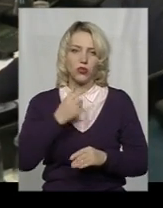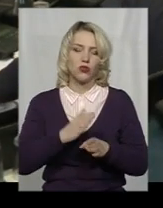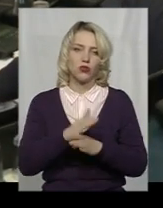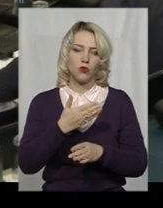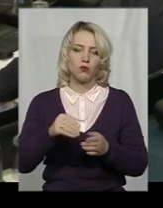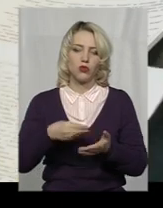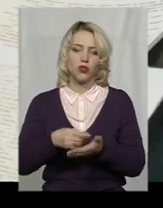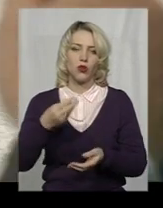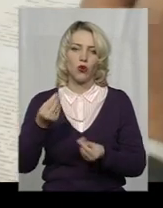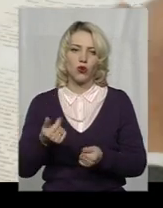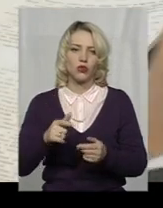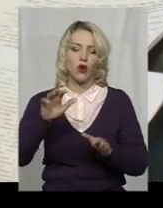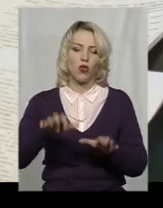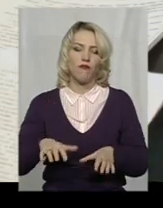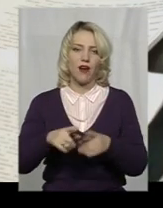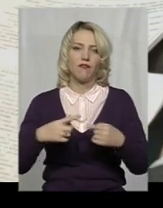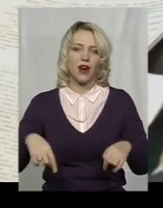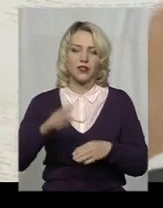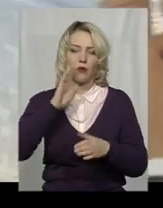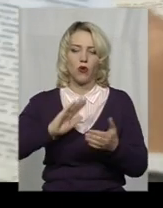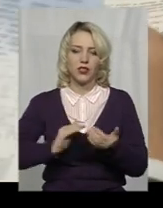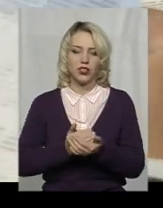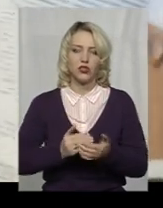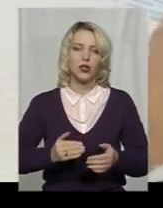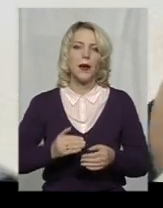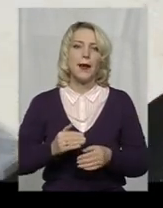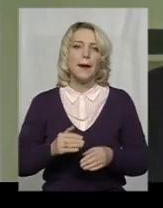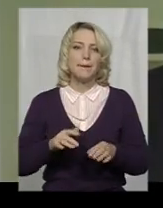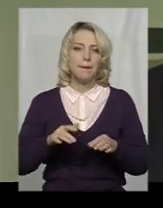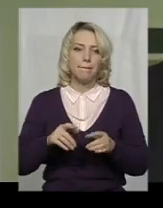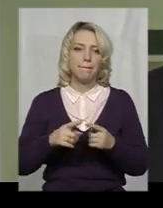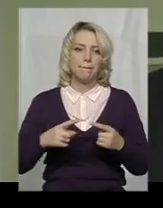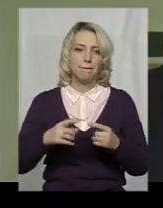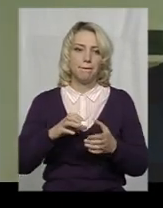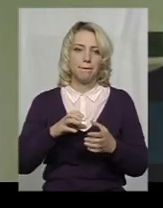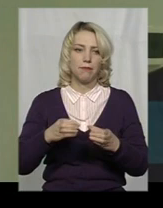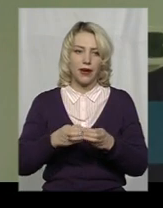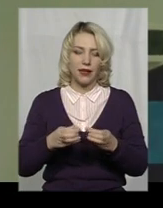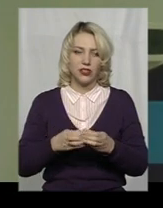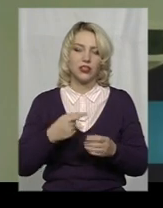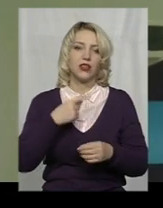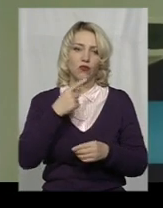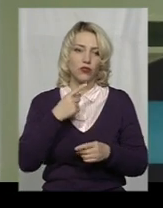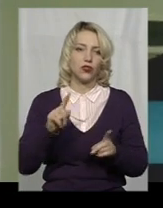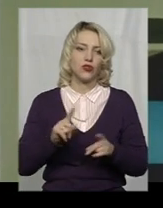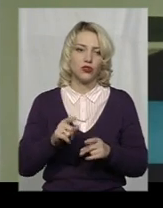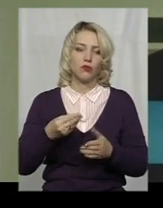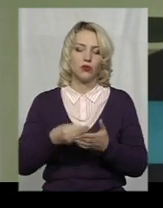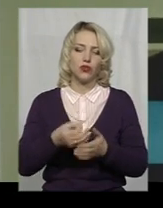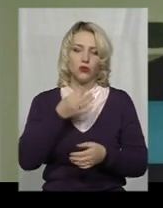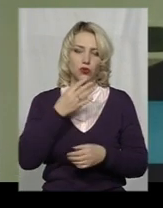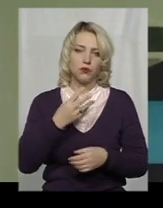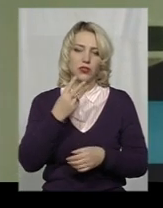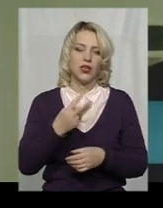коштів голова фракції політичної партії за конкретні справи Руслан Афійчук згоден. Бюджет мені подобається. 3 мільярди бюджет, 245